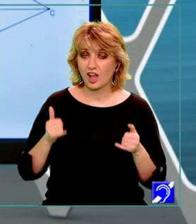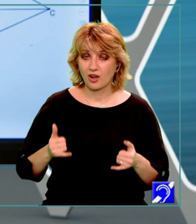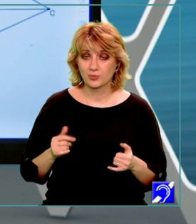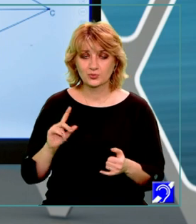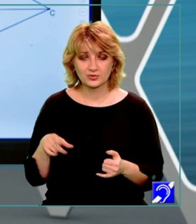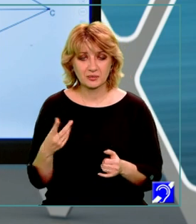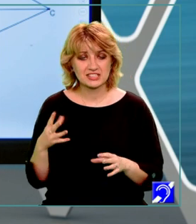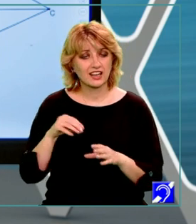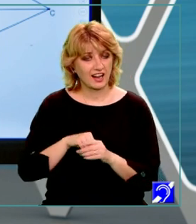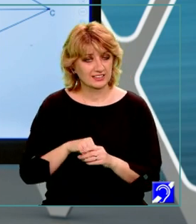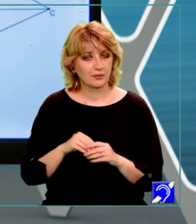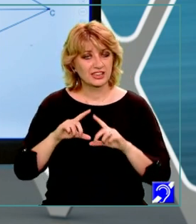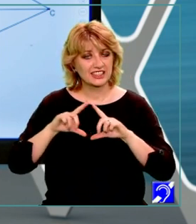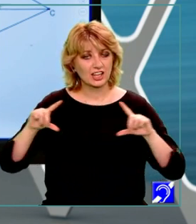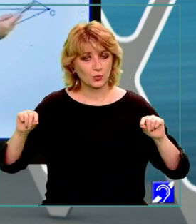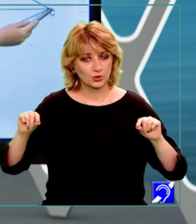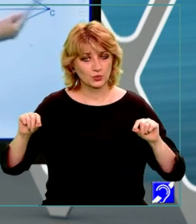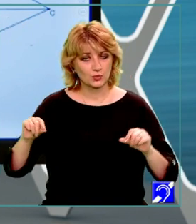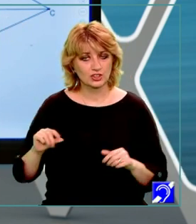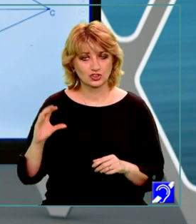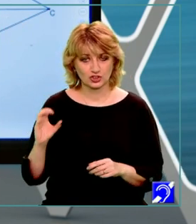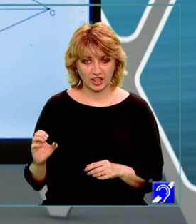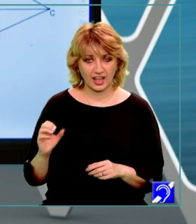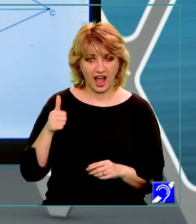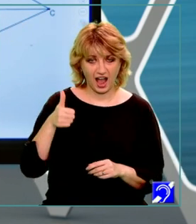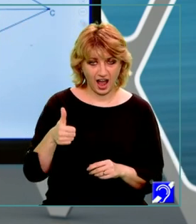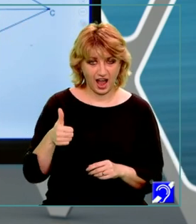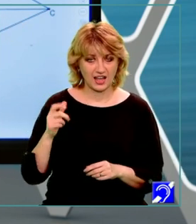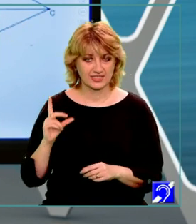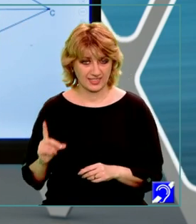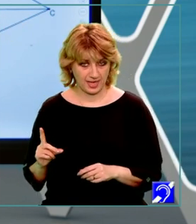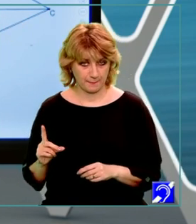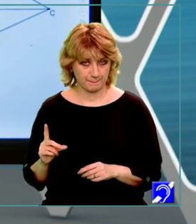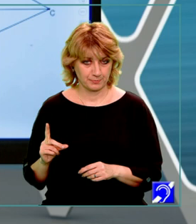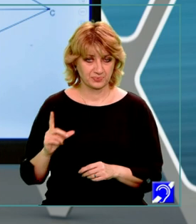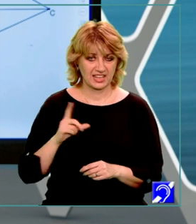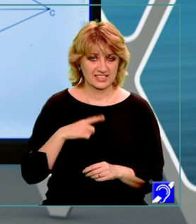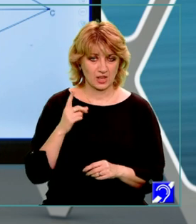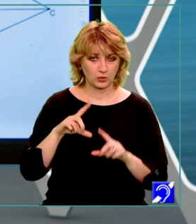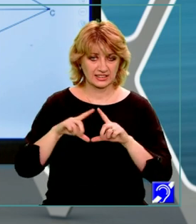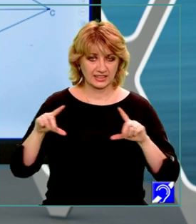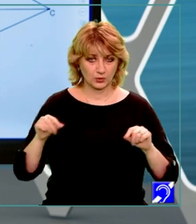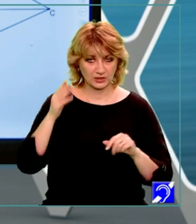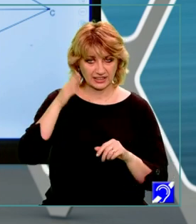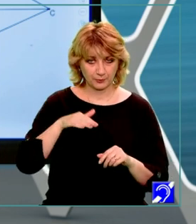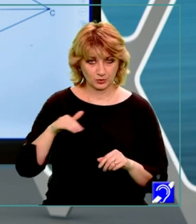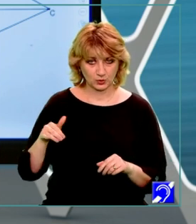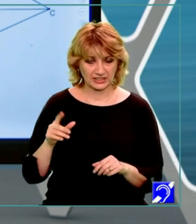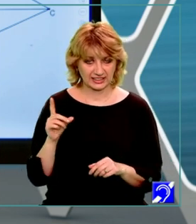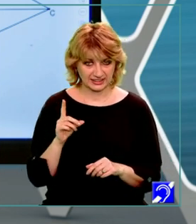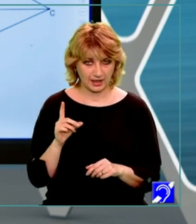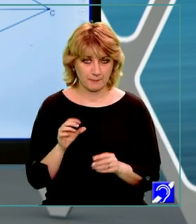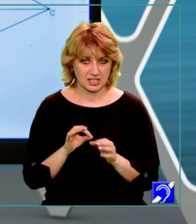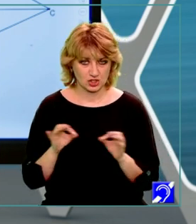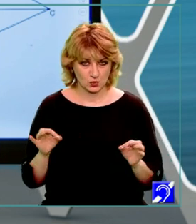putem să ne încadrăm în triunghiul dreptunghic CAD, care este un triunghi dreptunghic în D cu măsura unghiului A